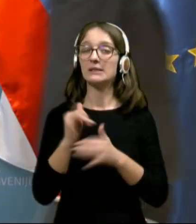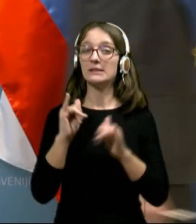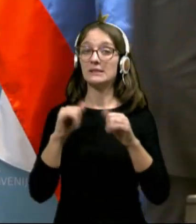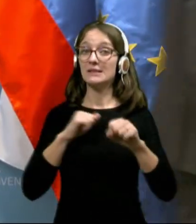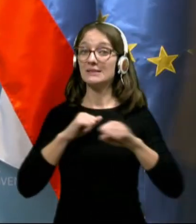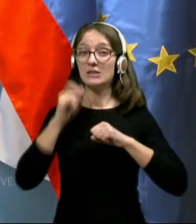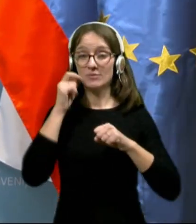pripravili odgovor.